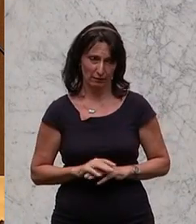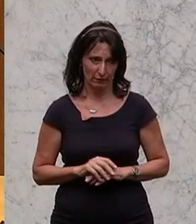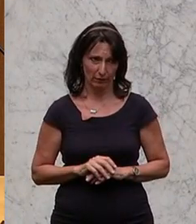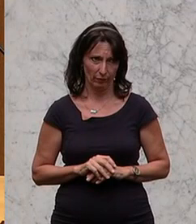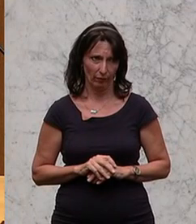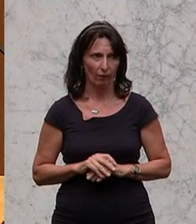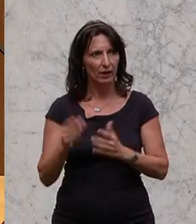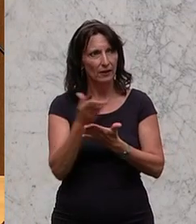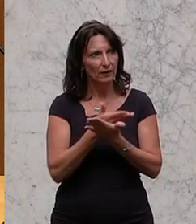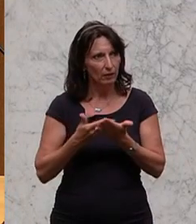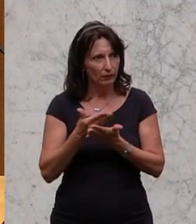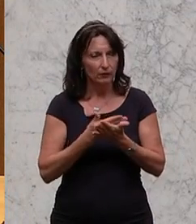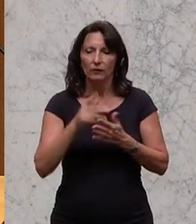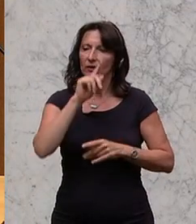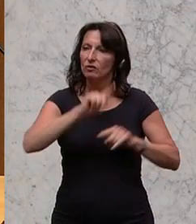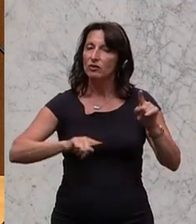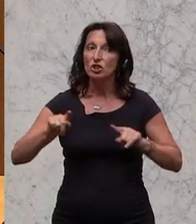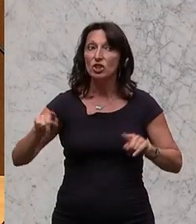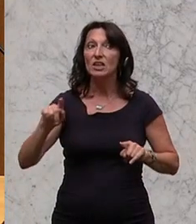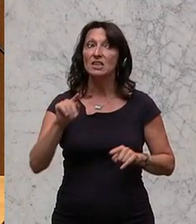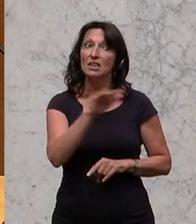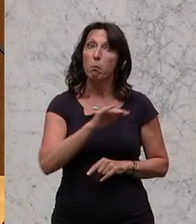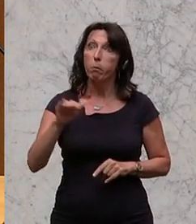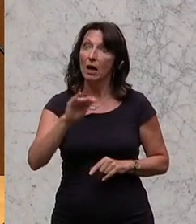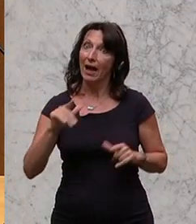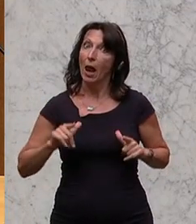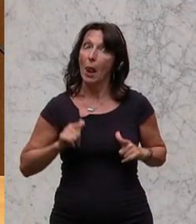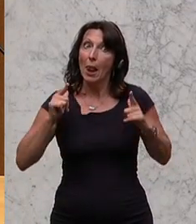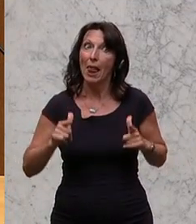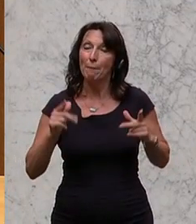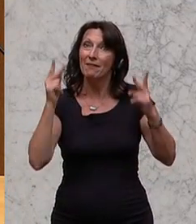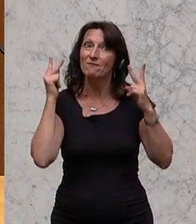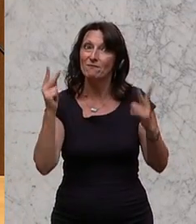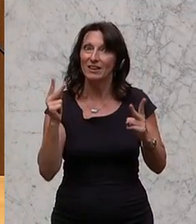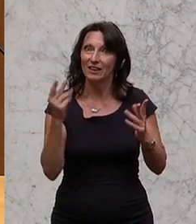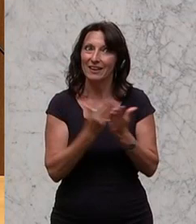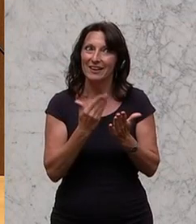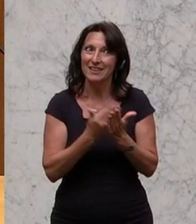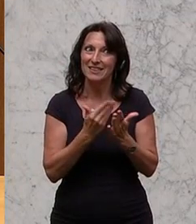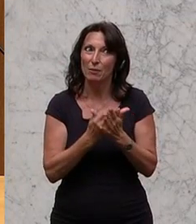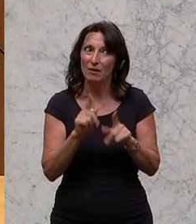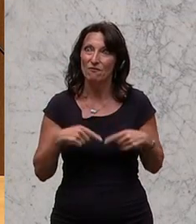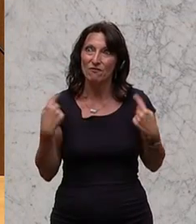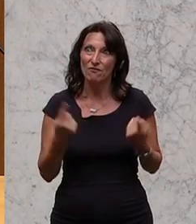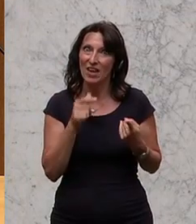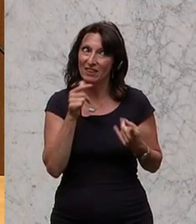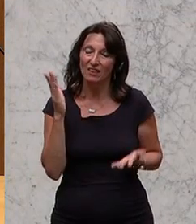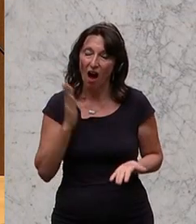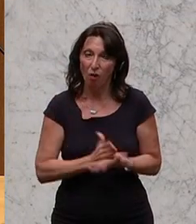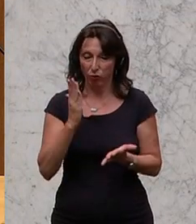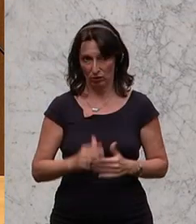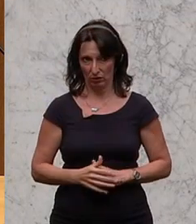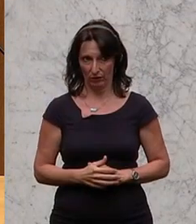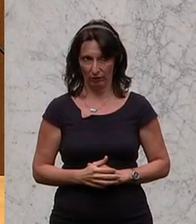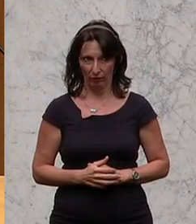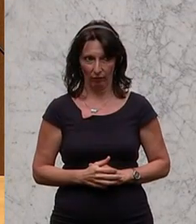in ganz vielen Lebensbereichen ein zentraler Schlüssel. Und deswegen lassen wir hier nicht los. Deswegen,